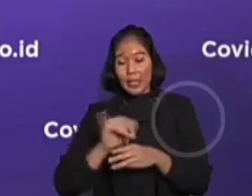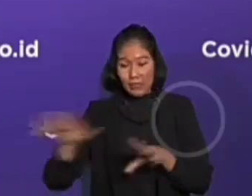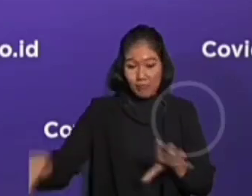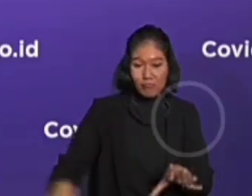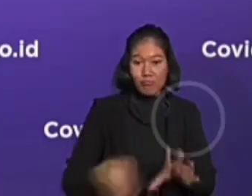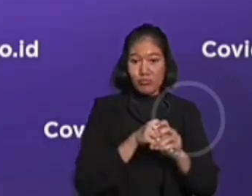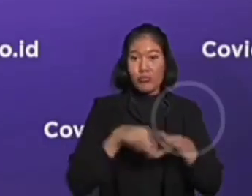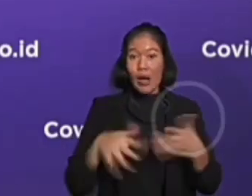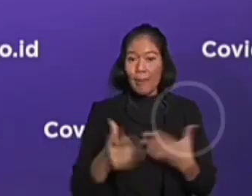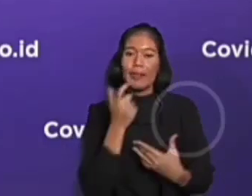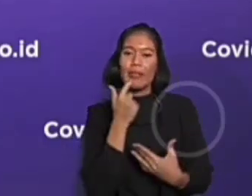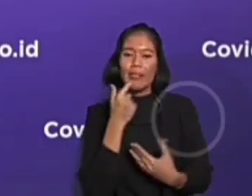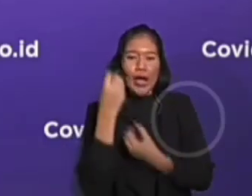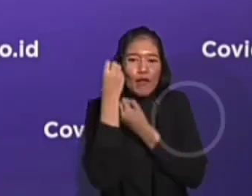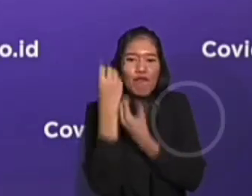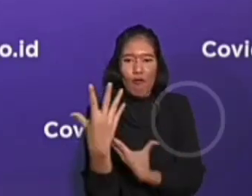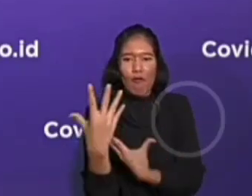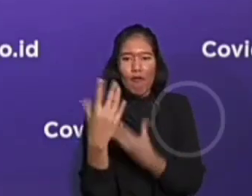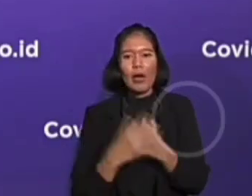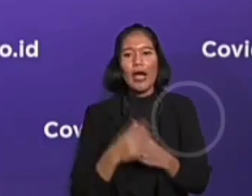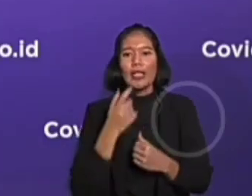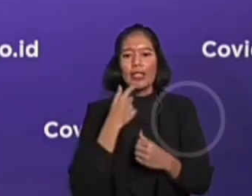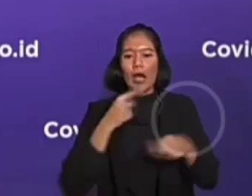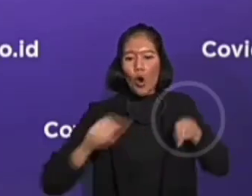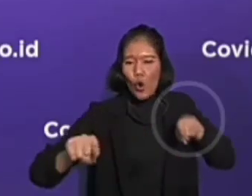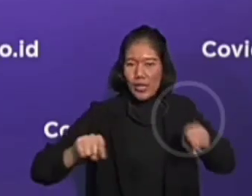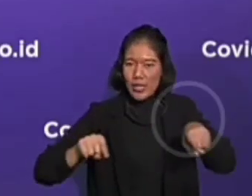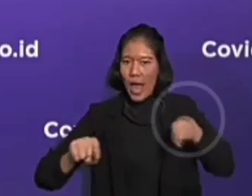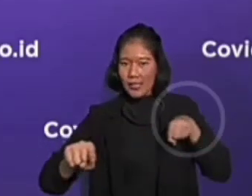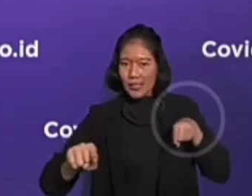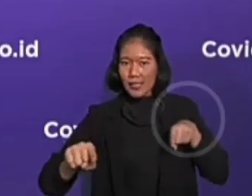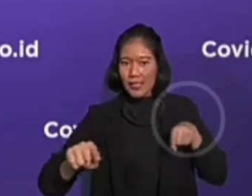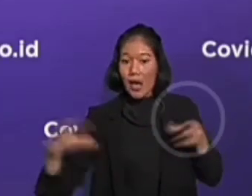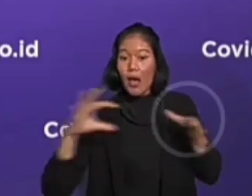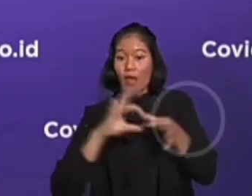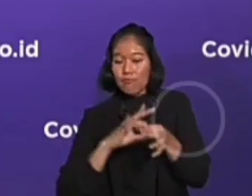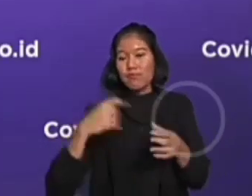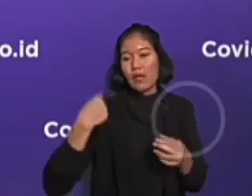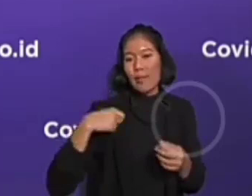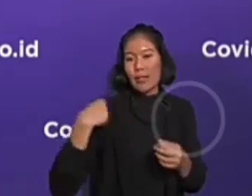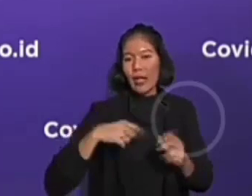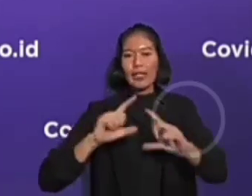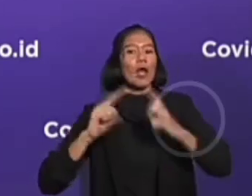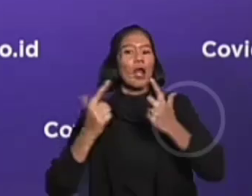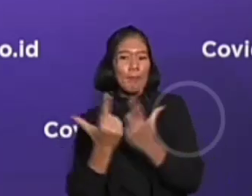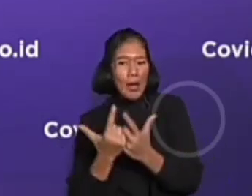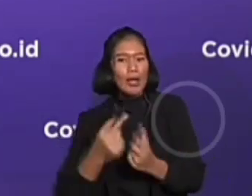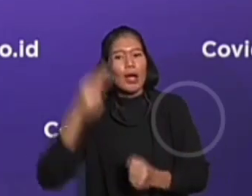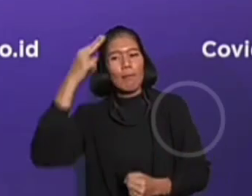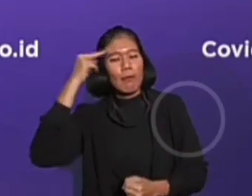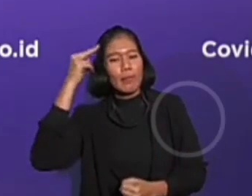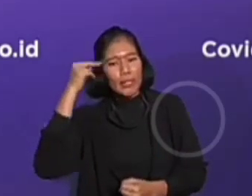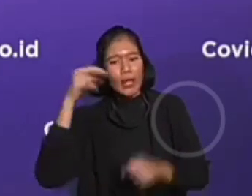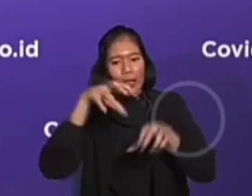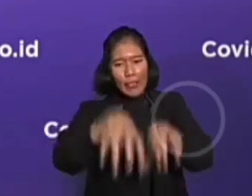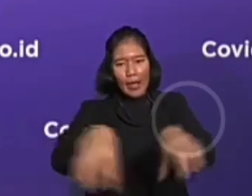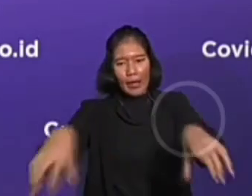informasi dan tugas-tugas koordinasi dengan kementerian, lembaga, sampai pemerintah daerah.